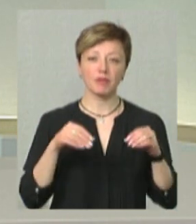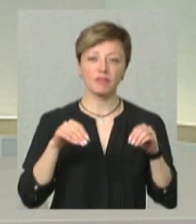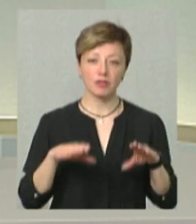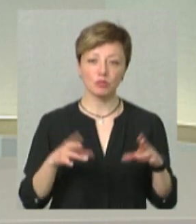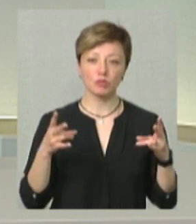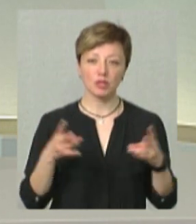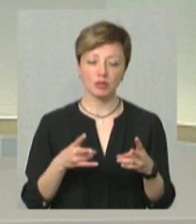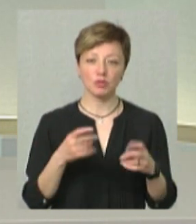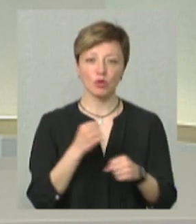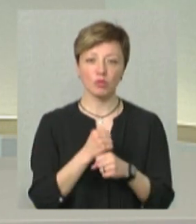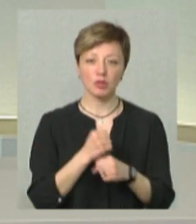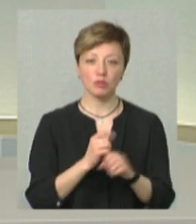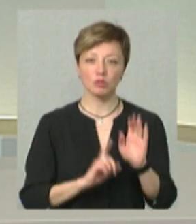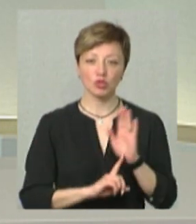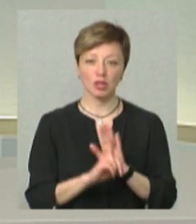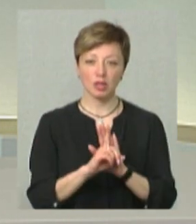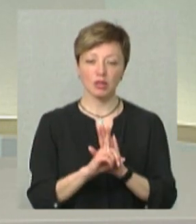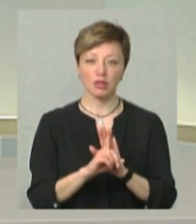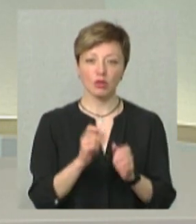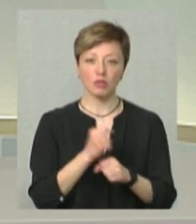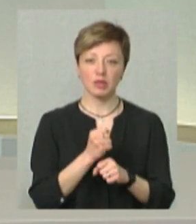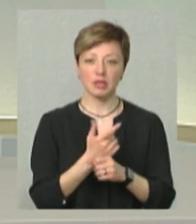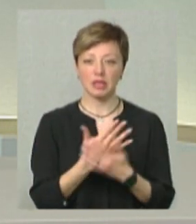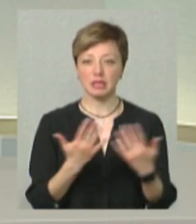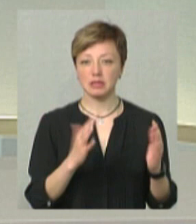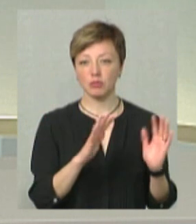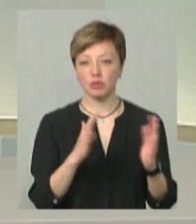що потрібно щось там робити, і почали робити на різні івенти.